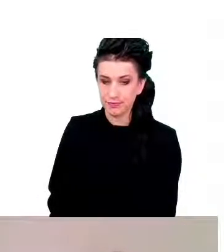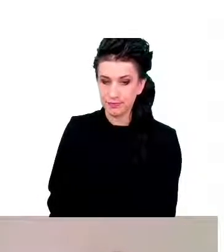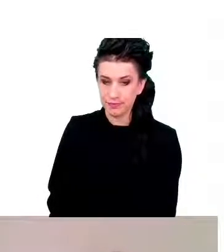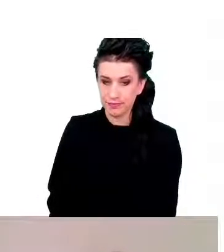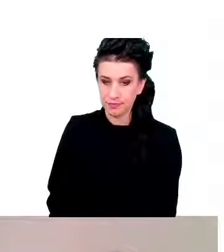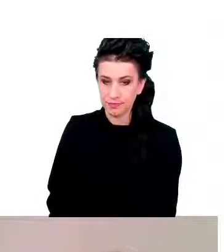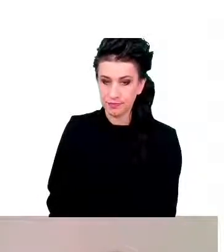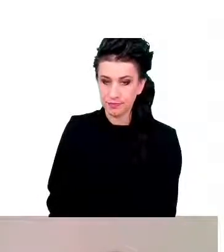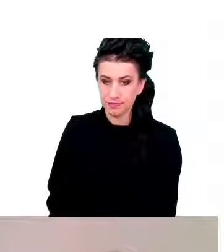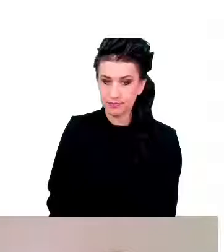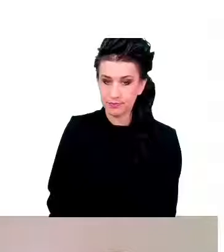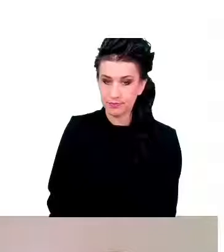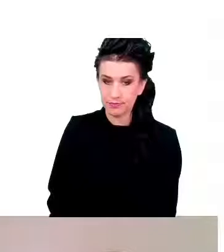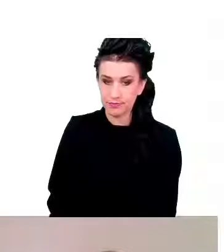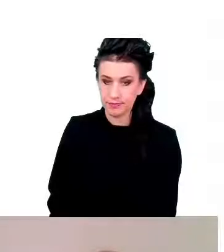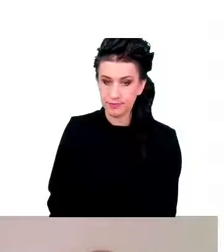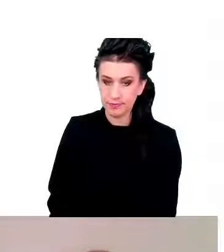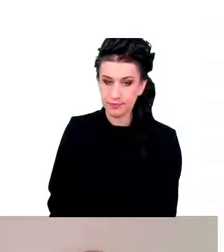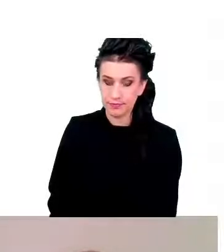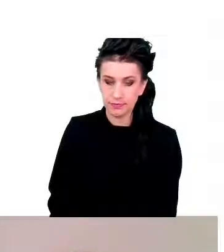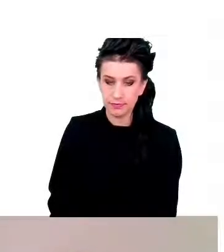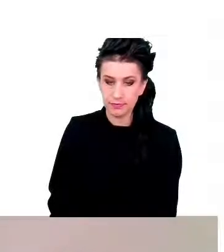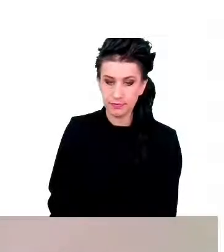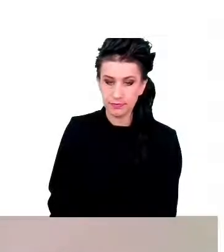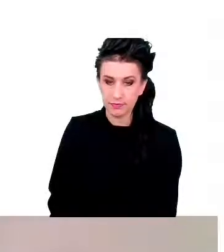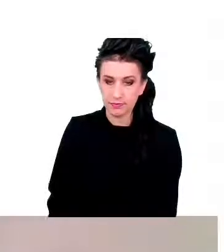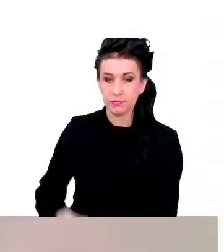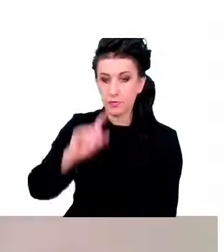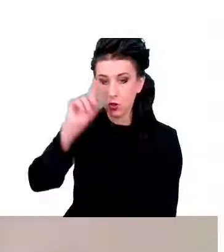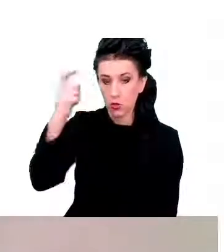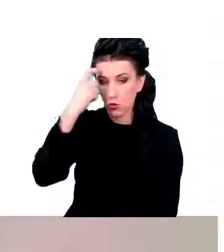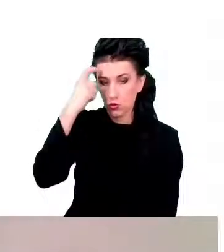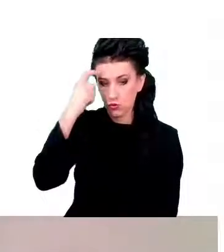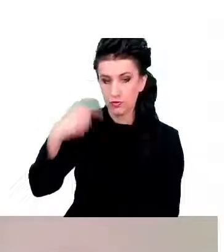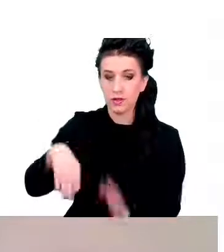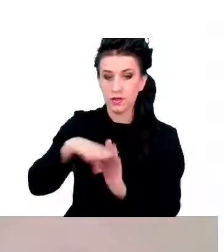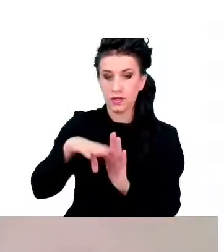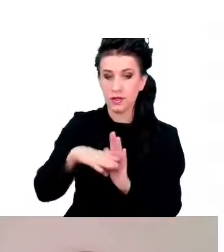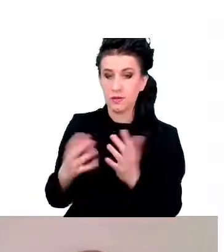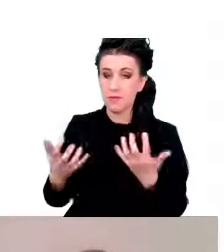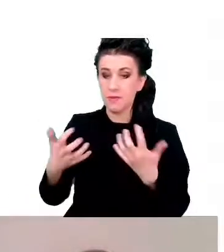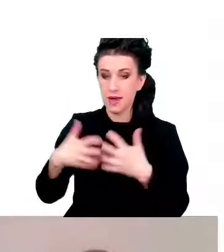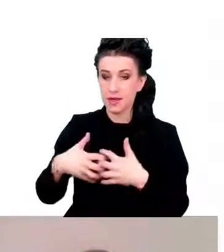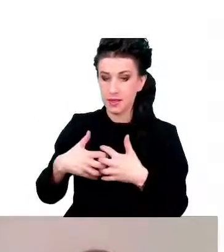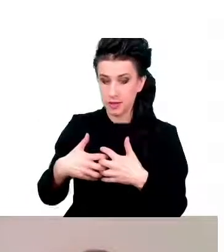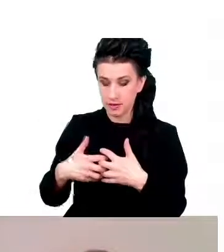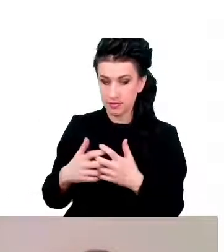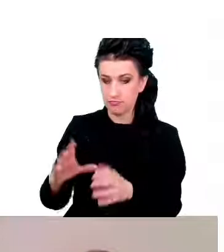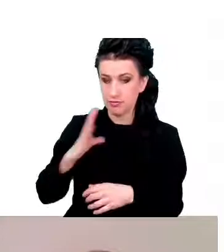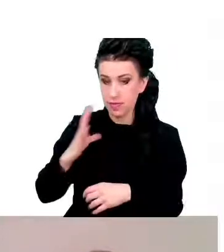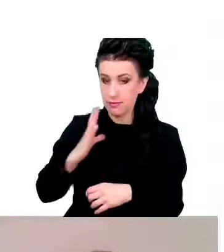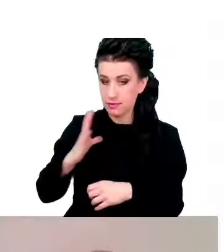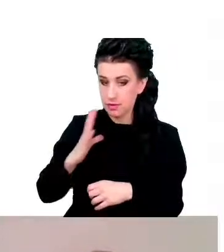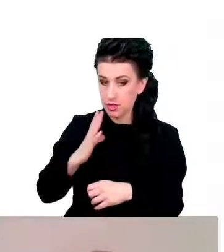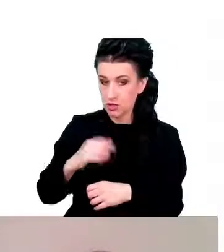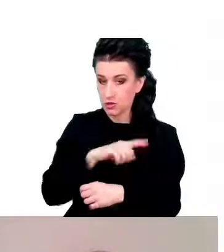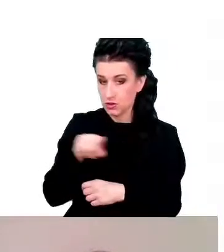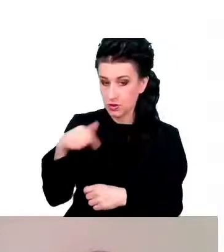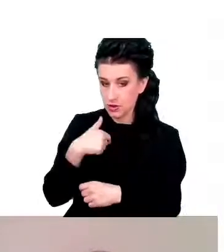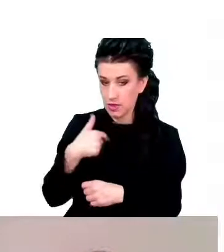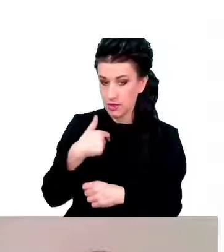mechanizmy zabezpieczające nas przed